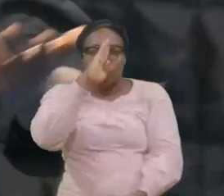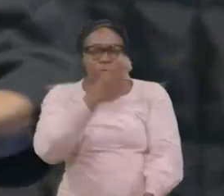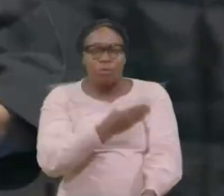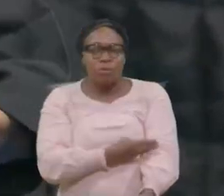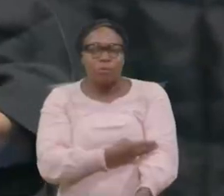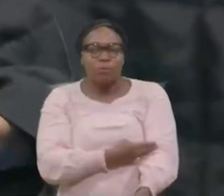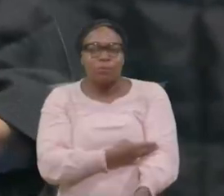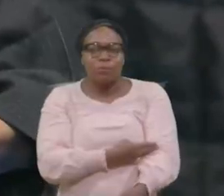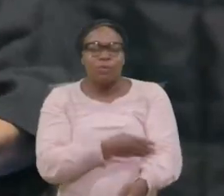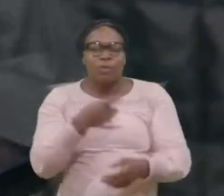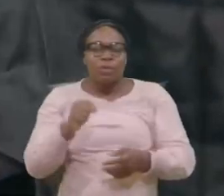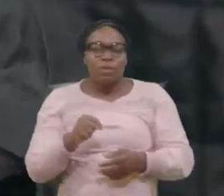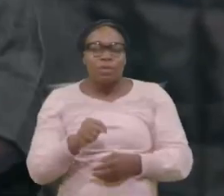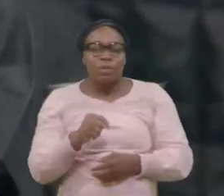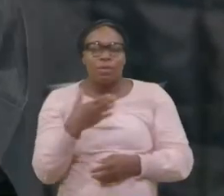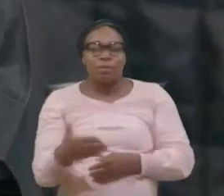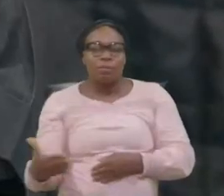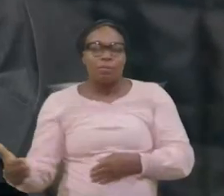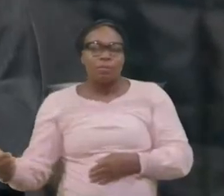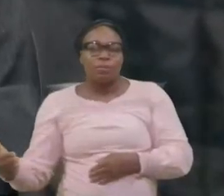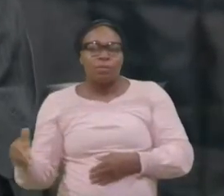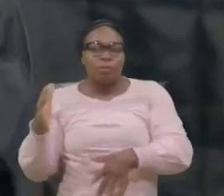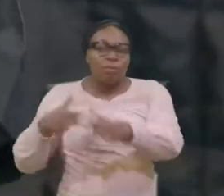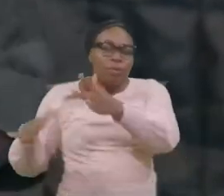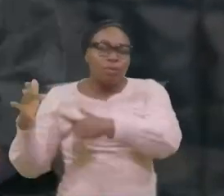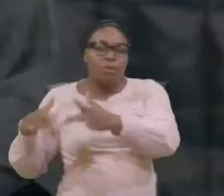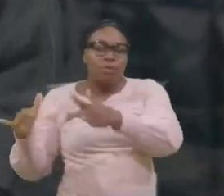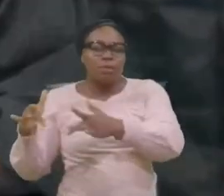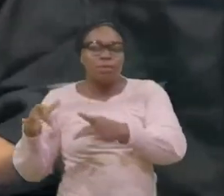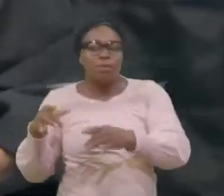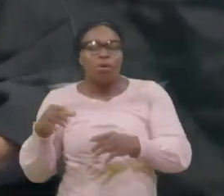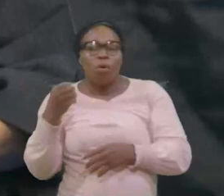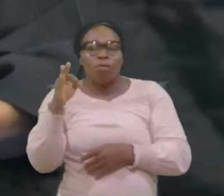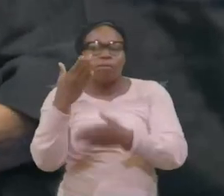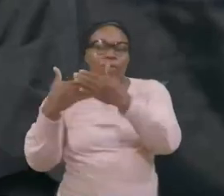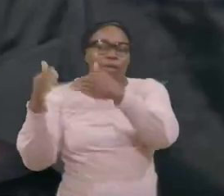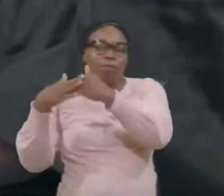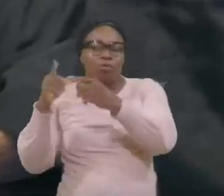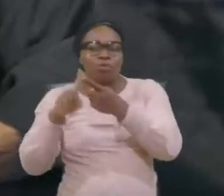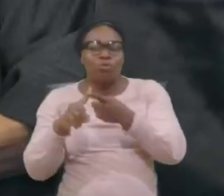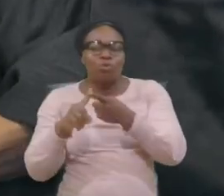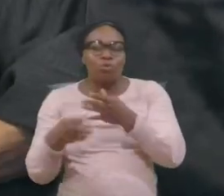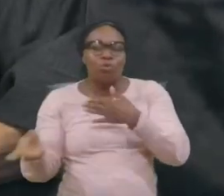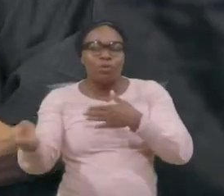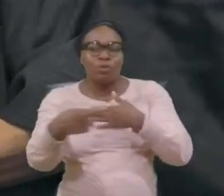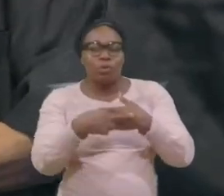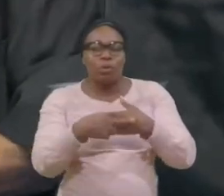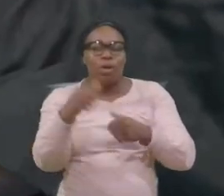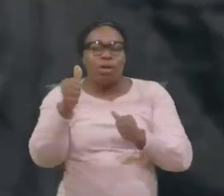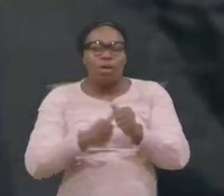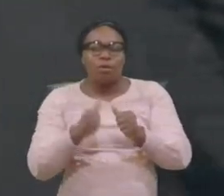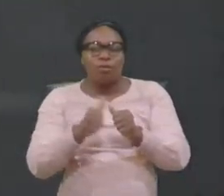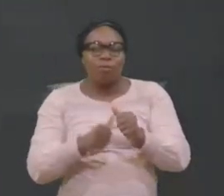les ressources du ciel la miséricorde du ciel pour restaurer tout